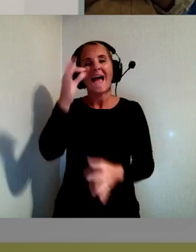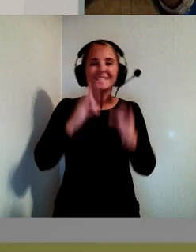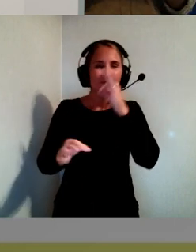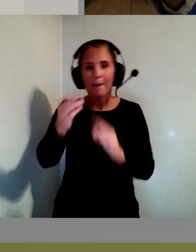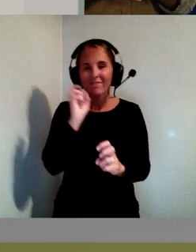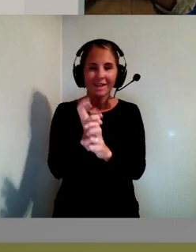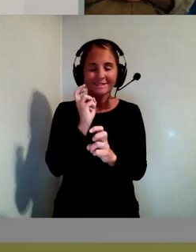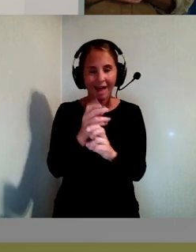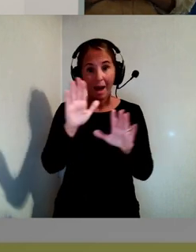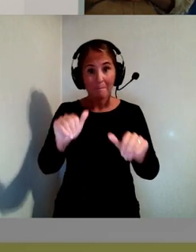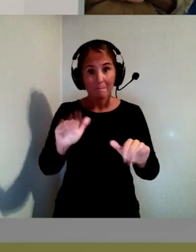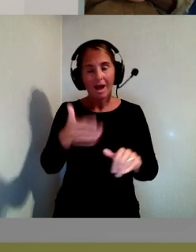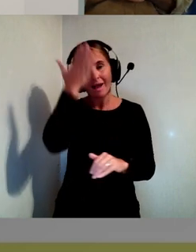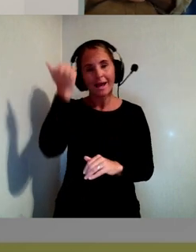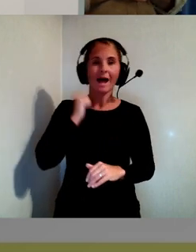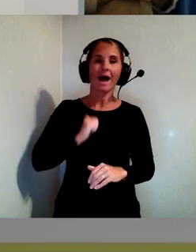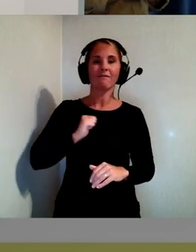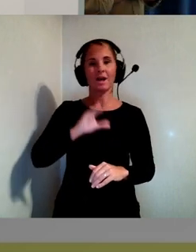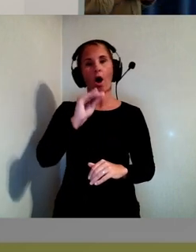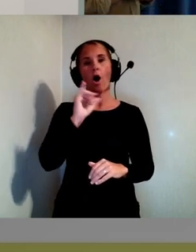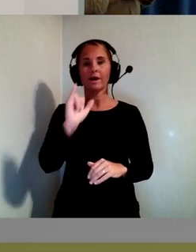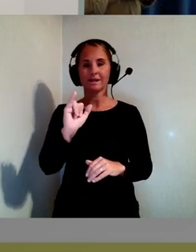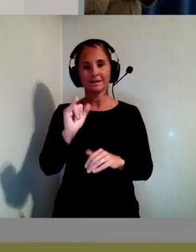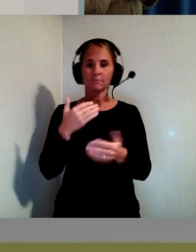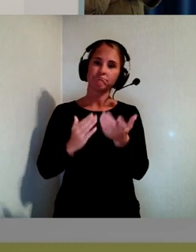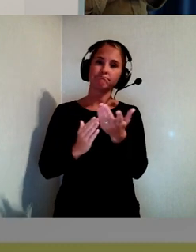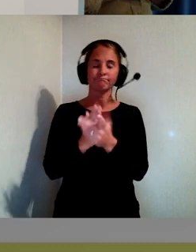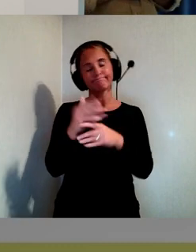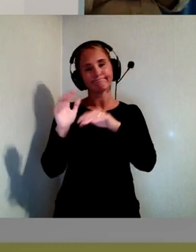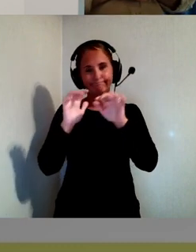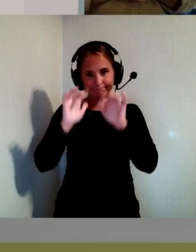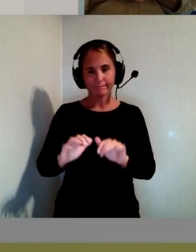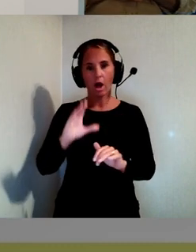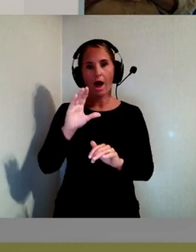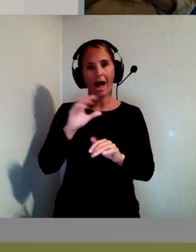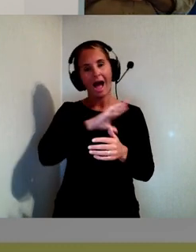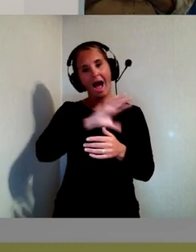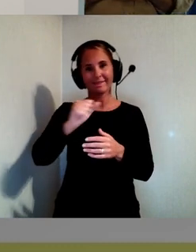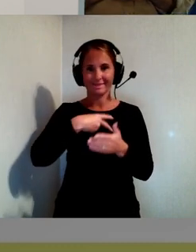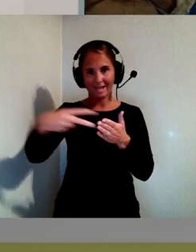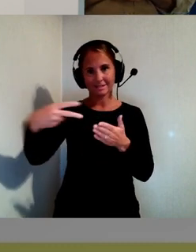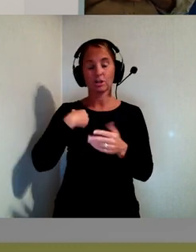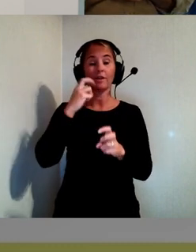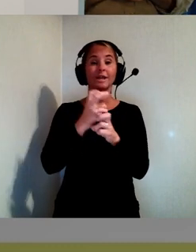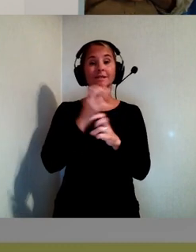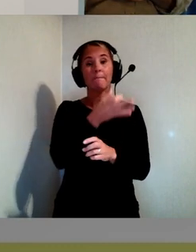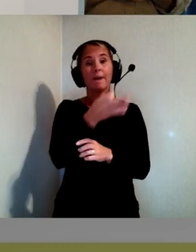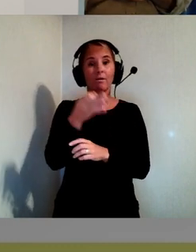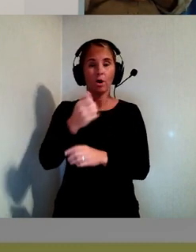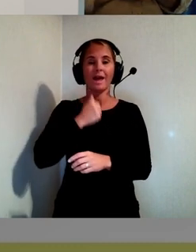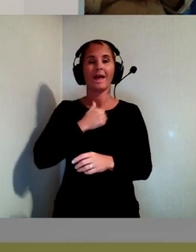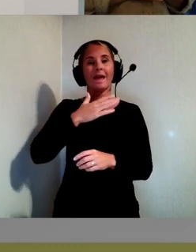Kan man använda AI till att generera allt texter? Först så testade jag Powerpoints egen automatiska